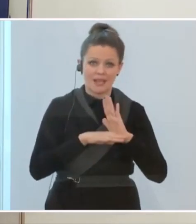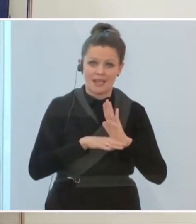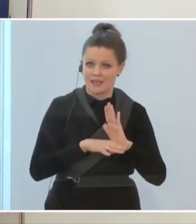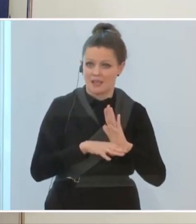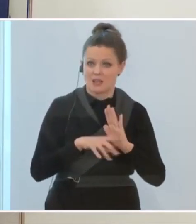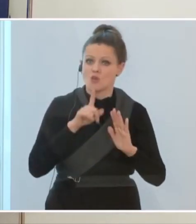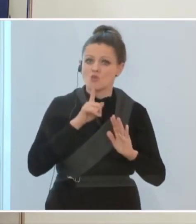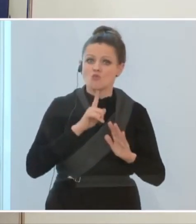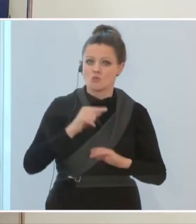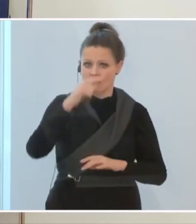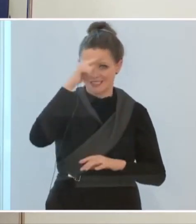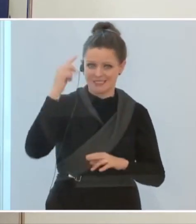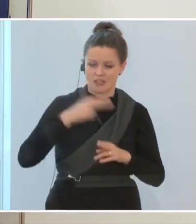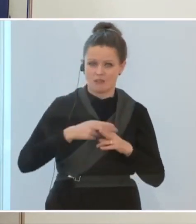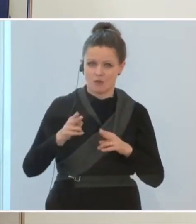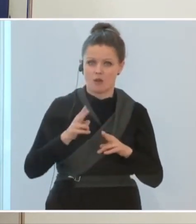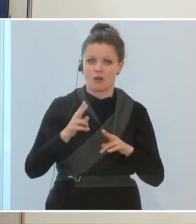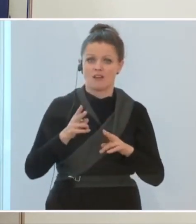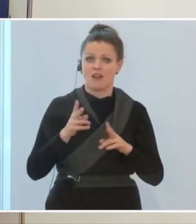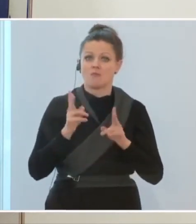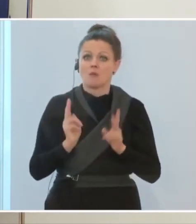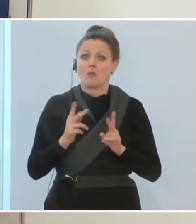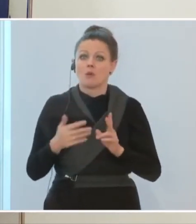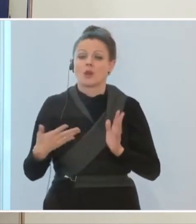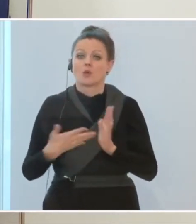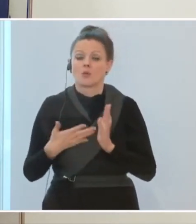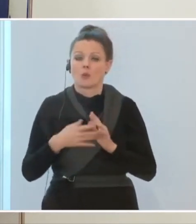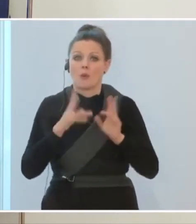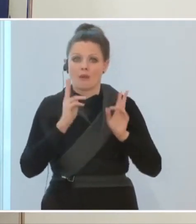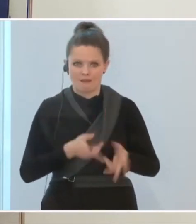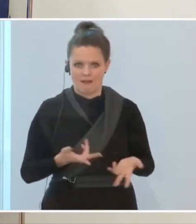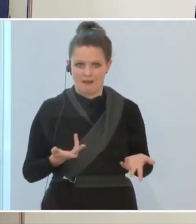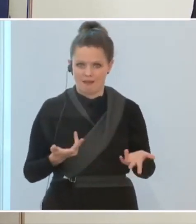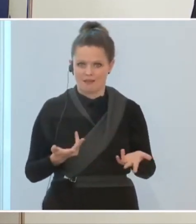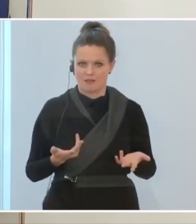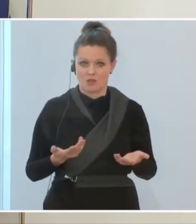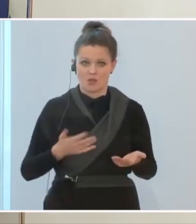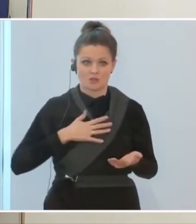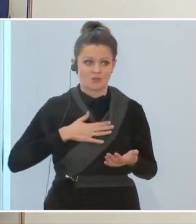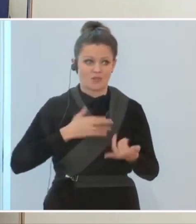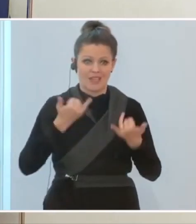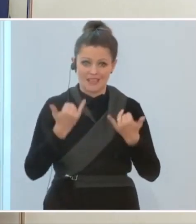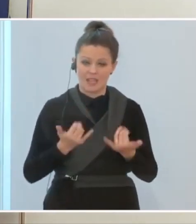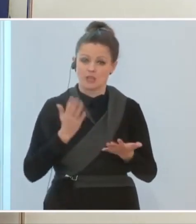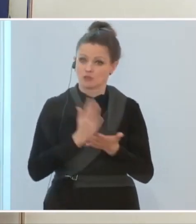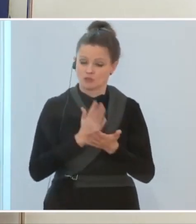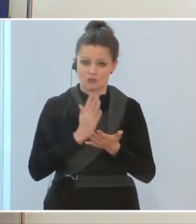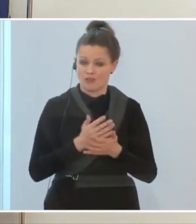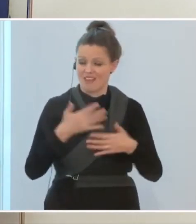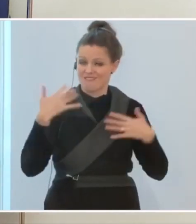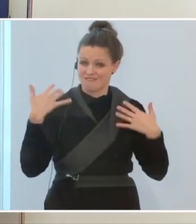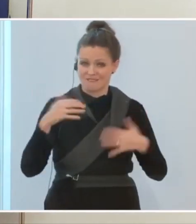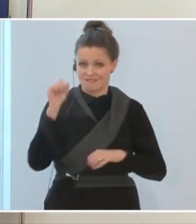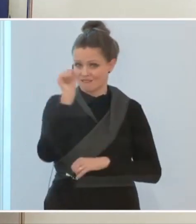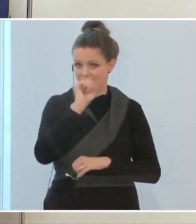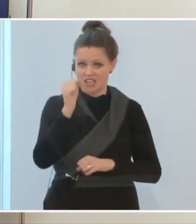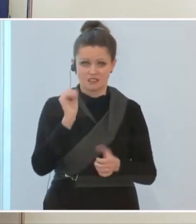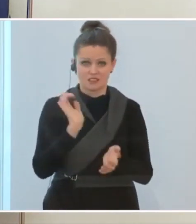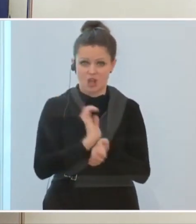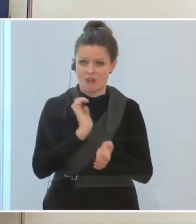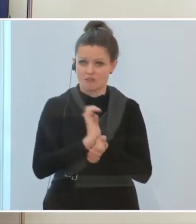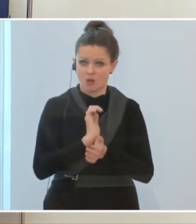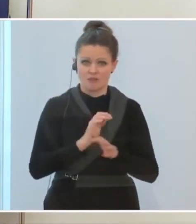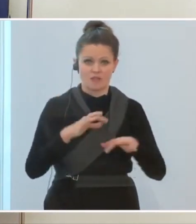wenn sie kontrollierbar ist. Es ist schon eine logistische Mammutaufgabe für Innenministerium,